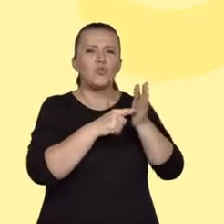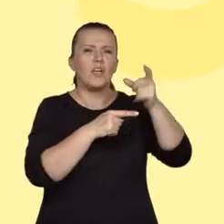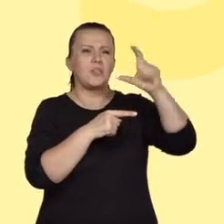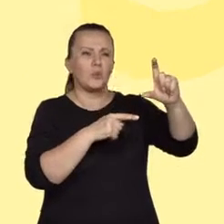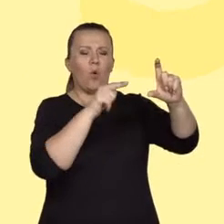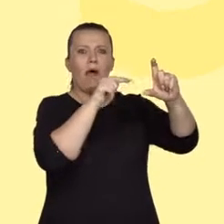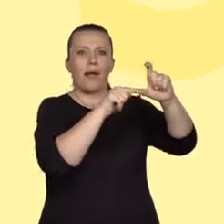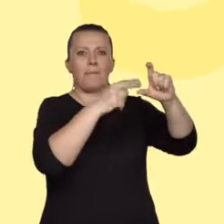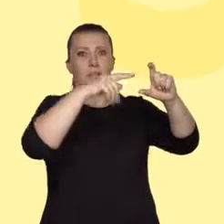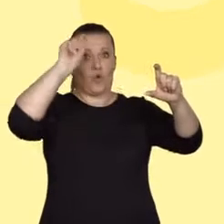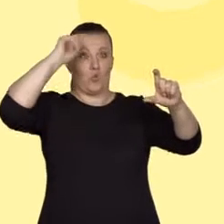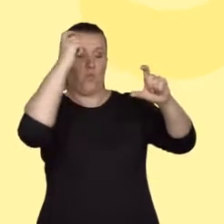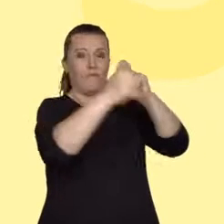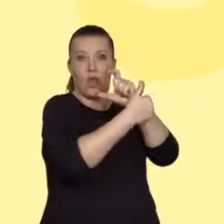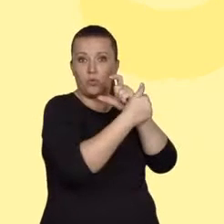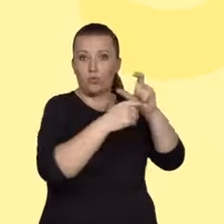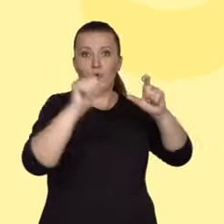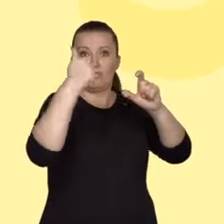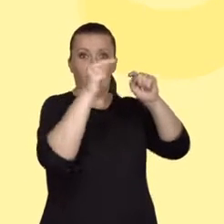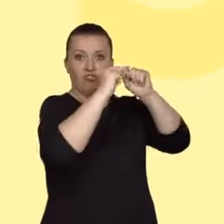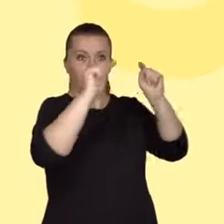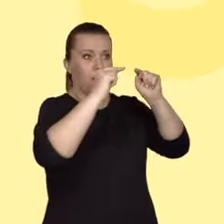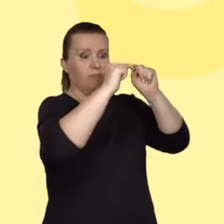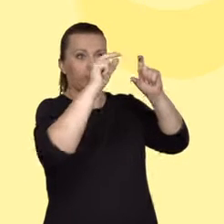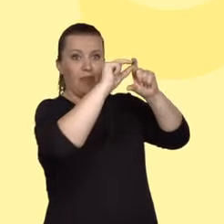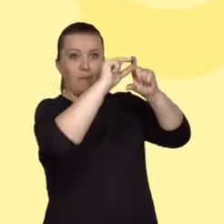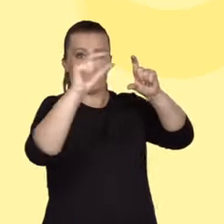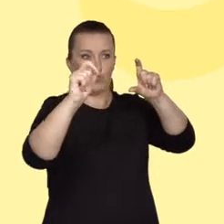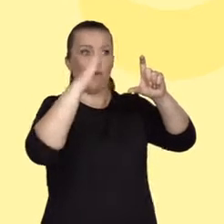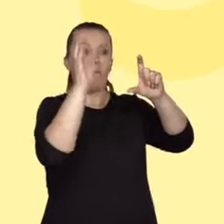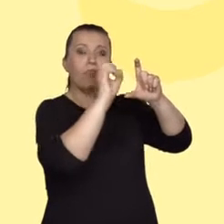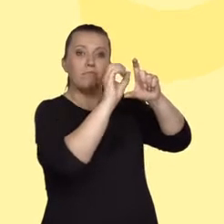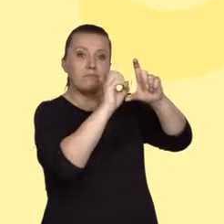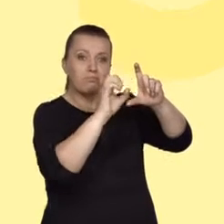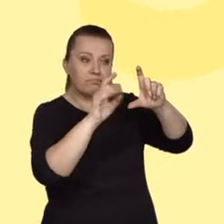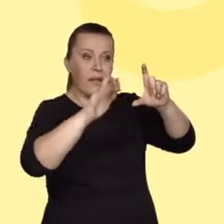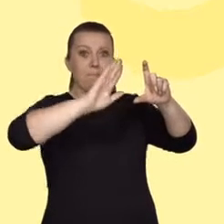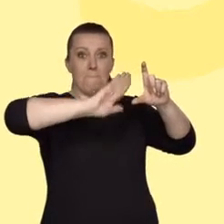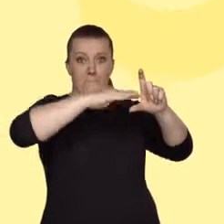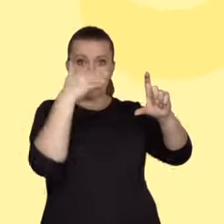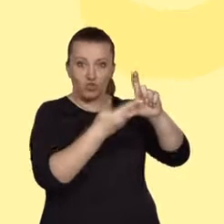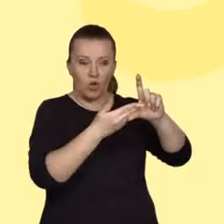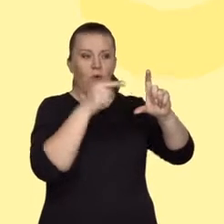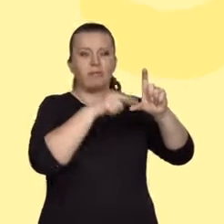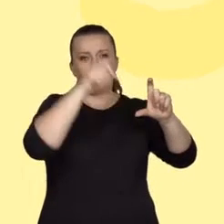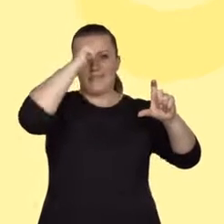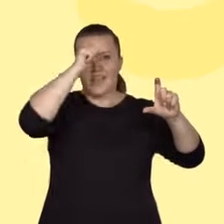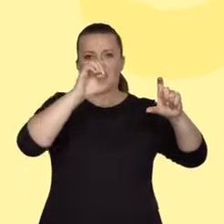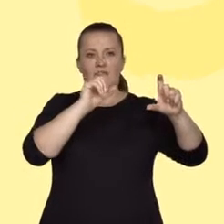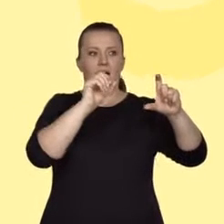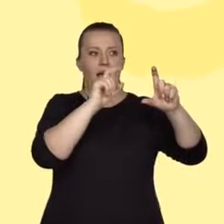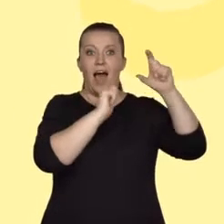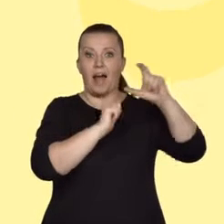akapity, w których główna myśl przestawiona jest na początku, następnie zostaje ona rozwinięta i zilustrowana. To tak zwany akapit analityczny.